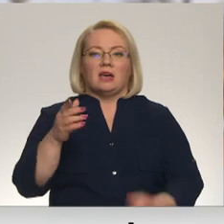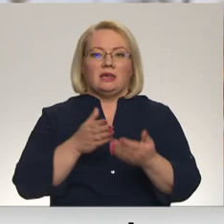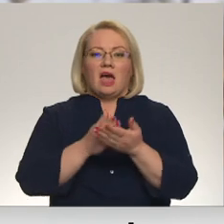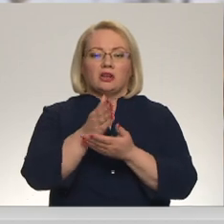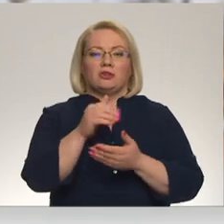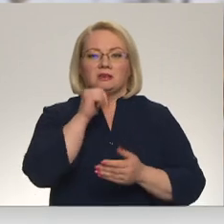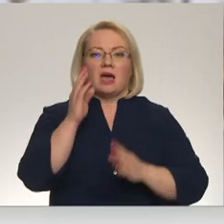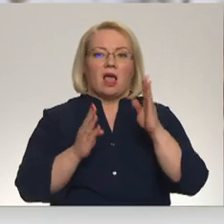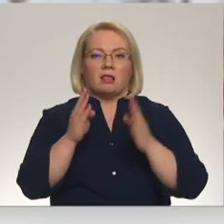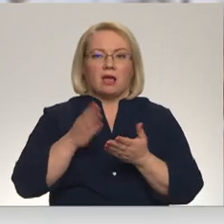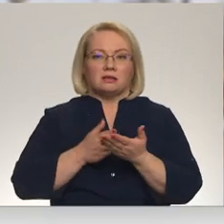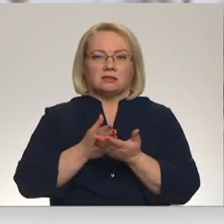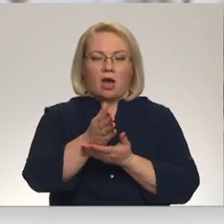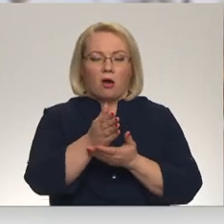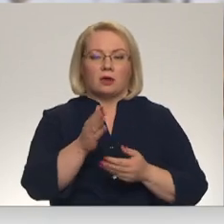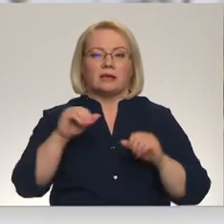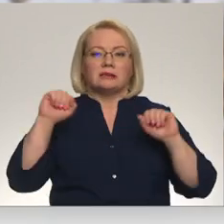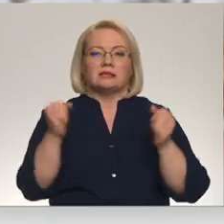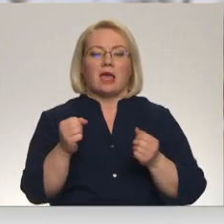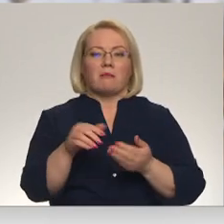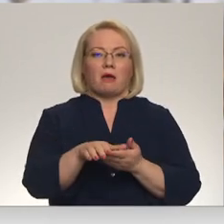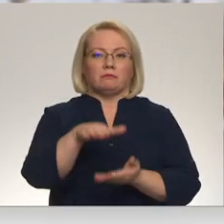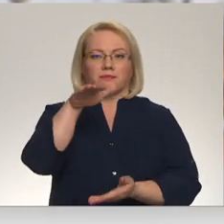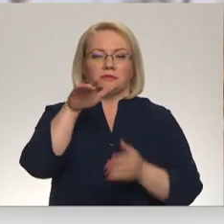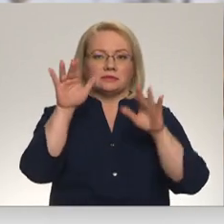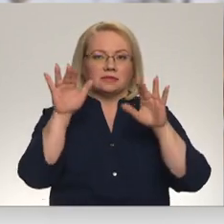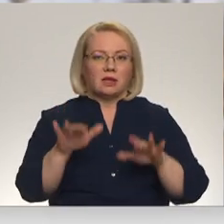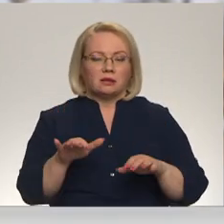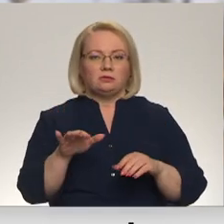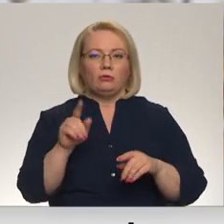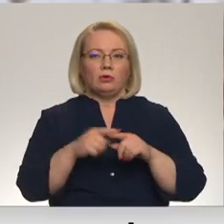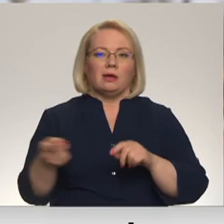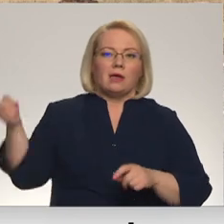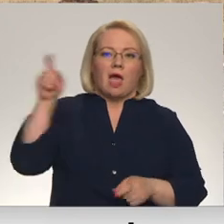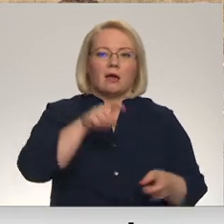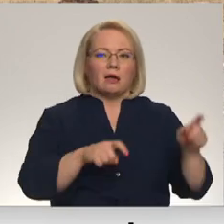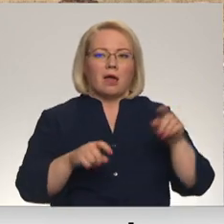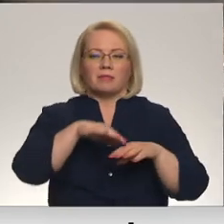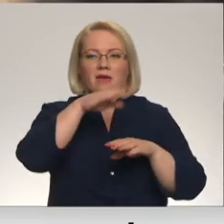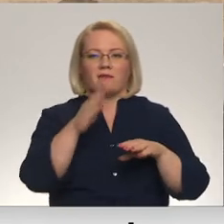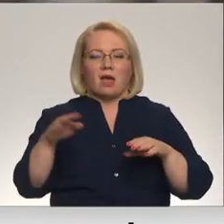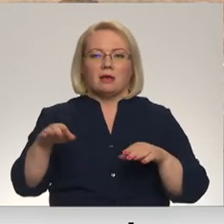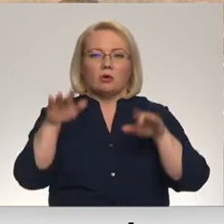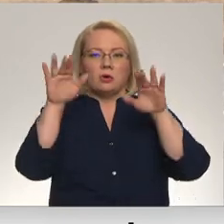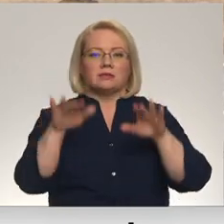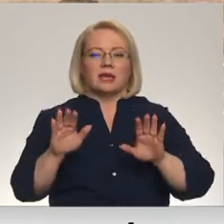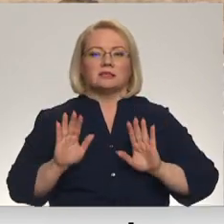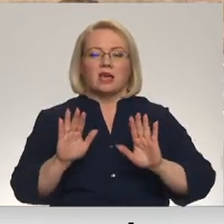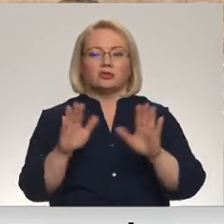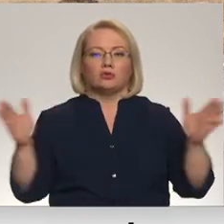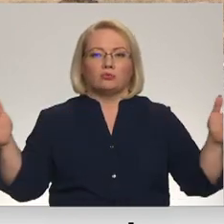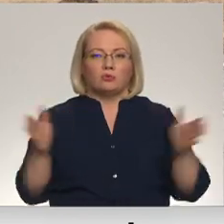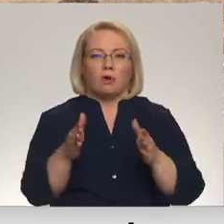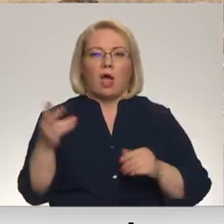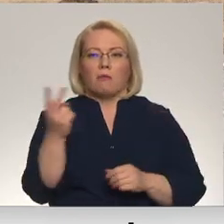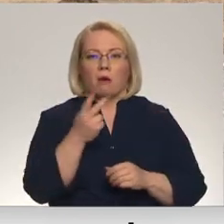vasarā ir zaļa, ziemā ir pilna ar sniegu un jākāp pāri šiem vaiņiem, jo sniegs ir sastumts no abām pusēm